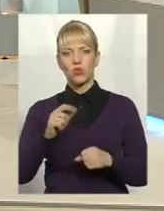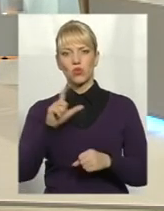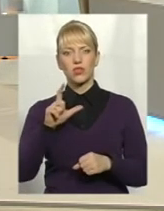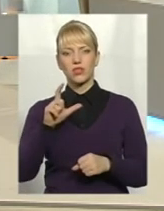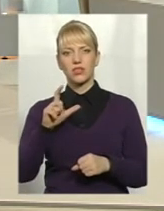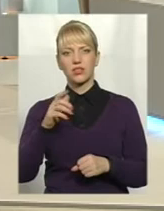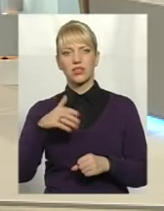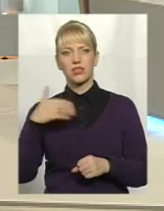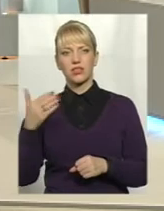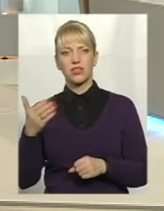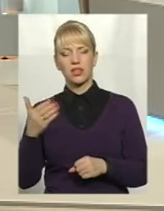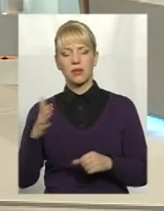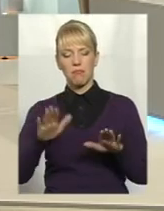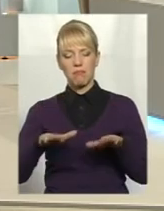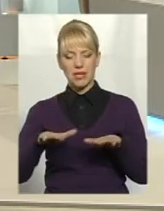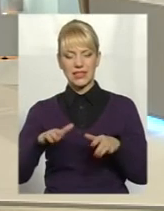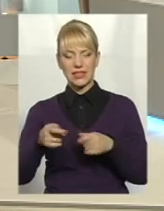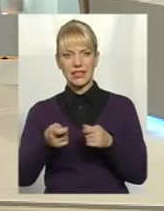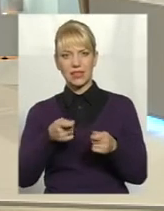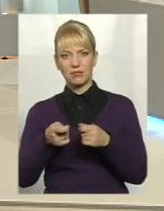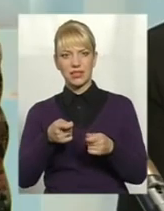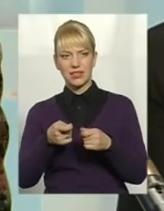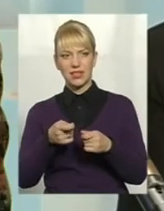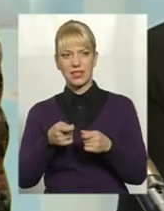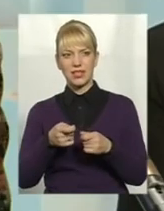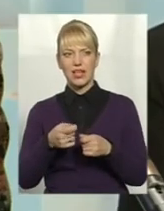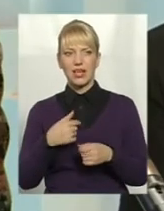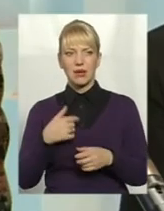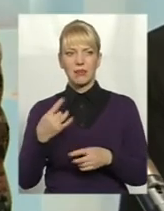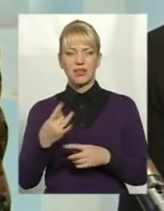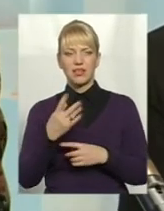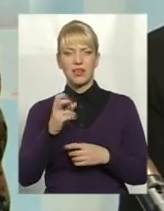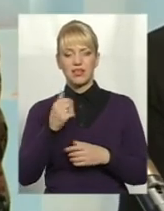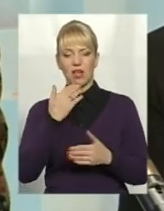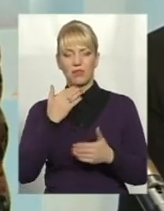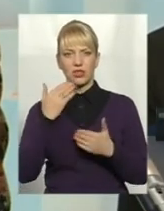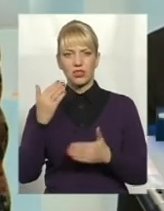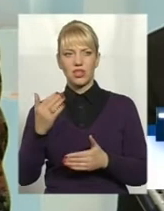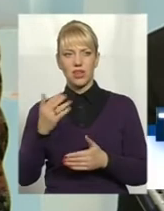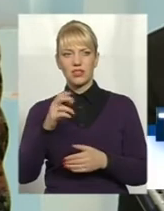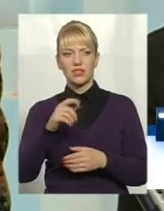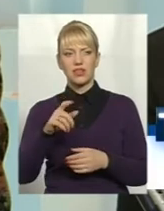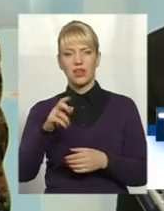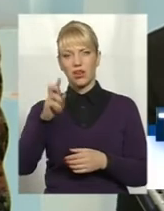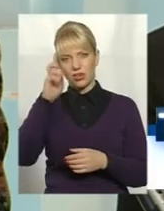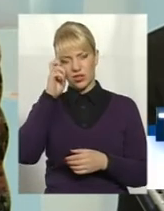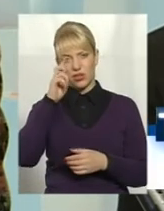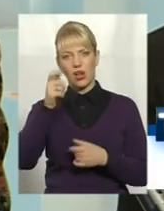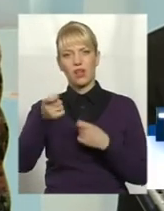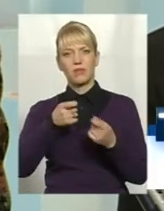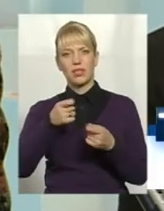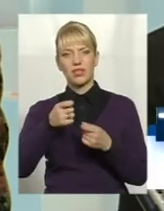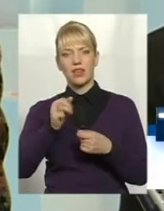містної адміністрації. Мені один раз обрішувалися до містної адміністрації, до